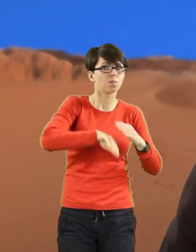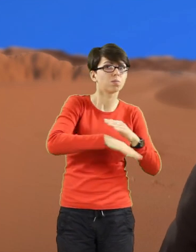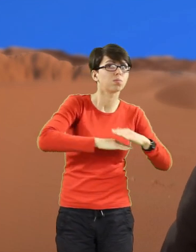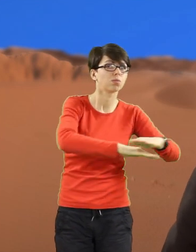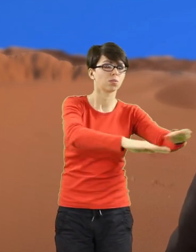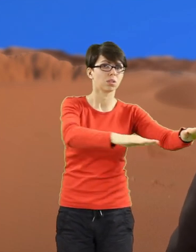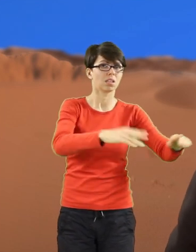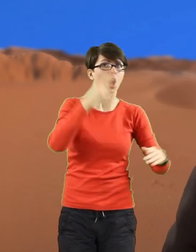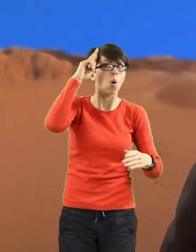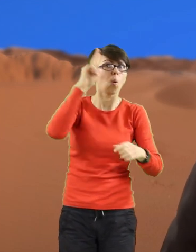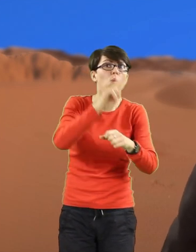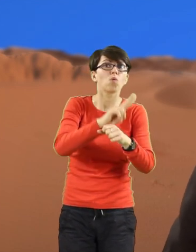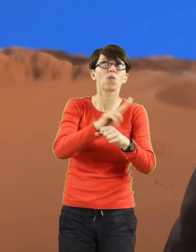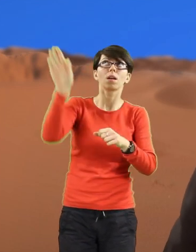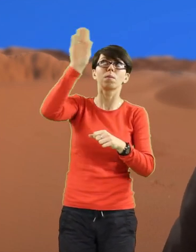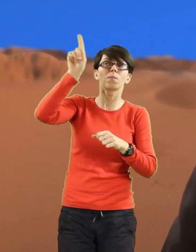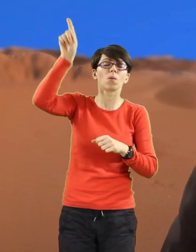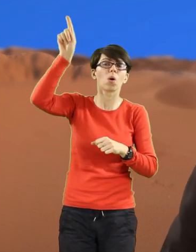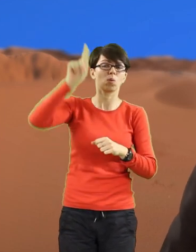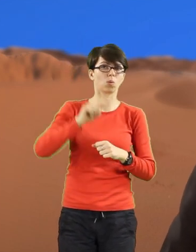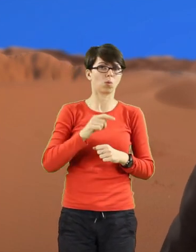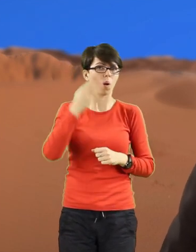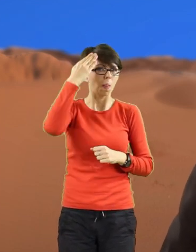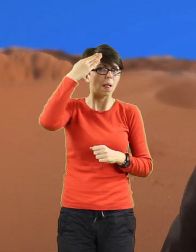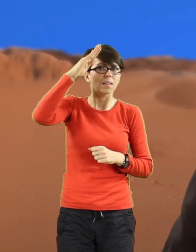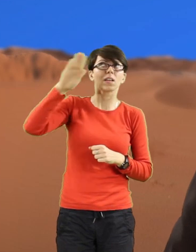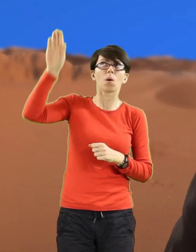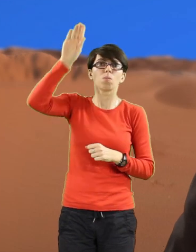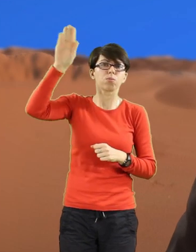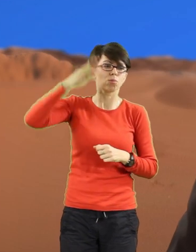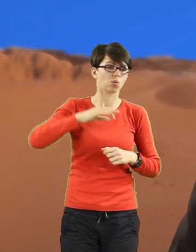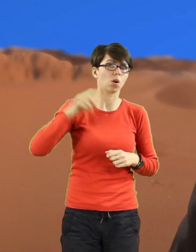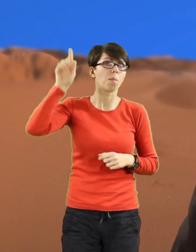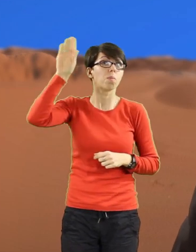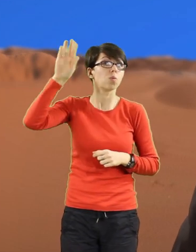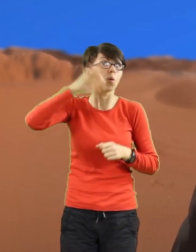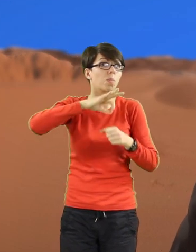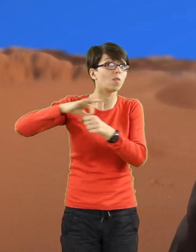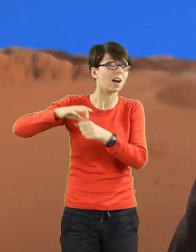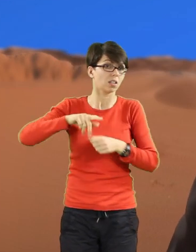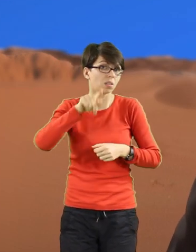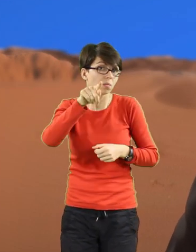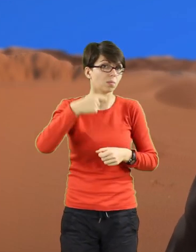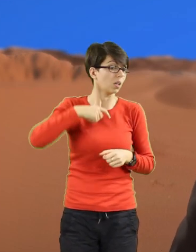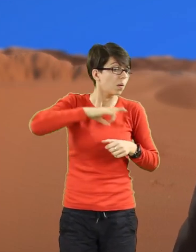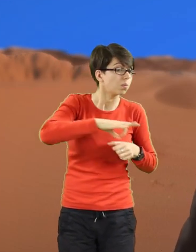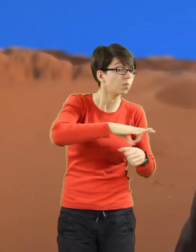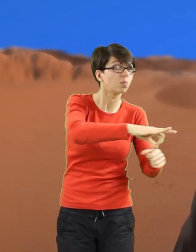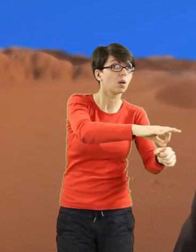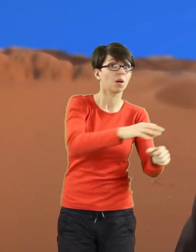Złóż swą nadzieję i oprzyj się jeszcze raz na Panu, który sam cię wyprowadza, który